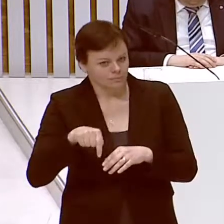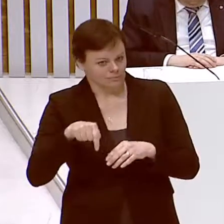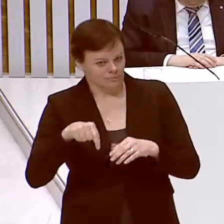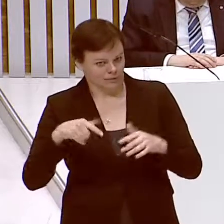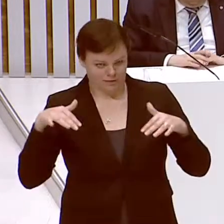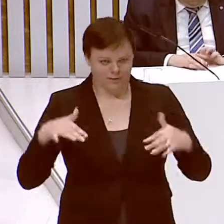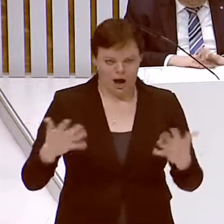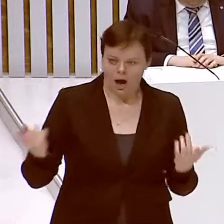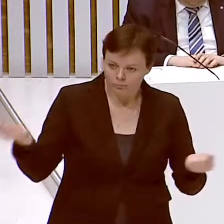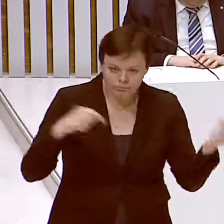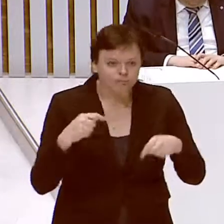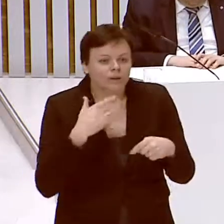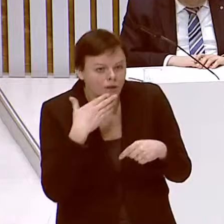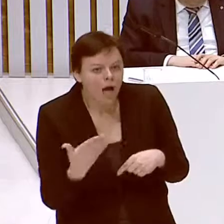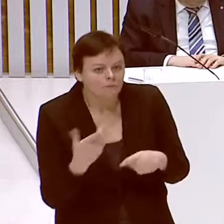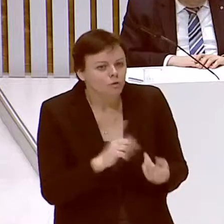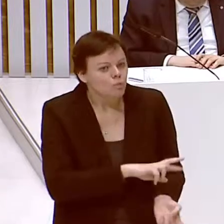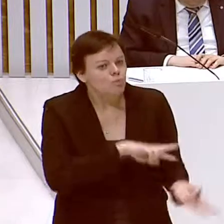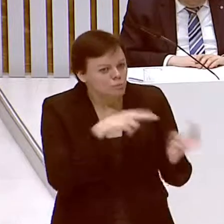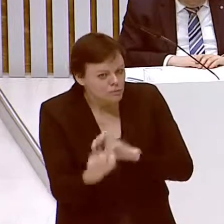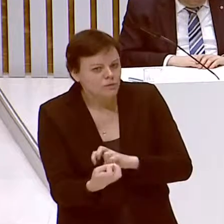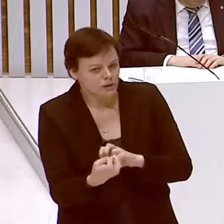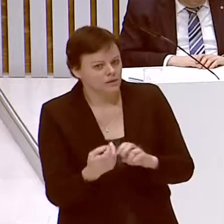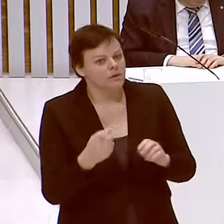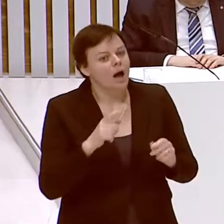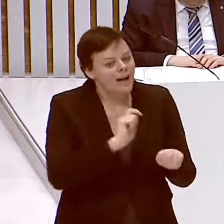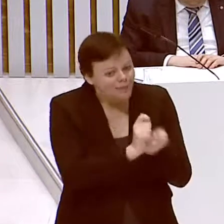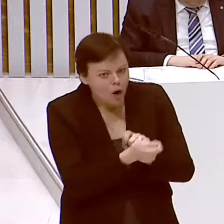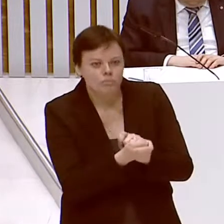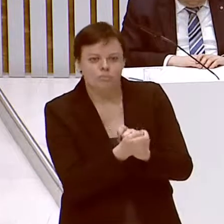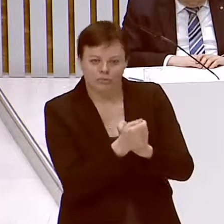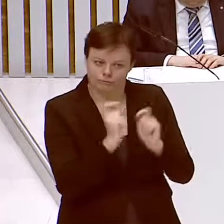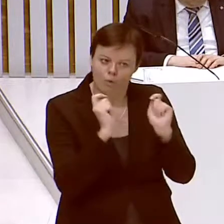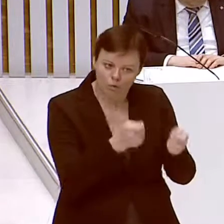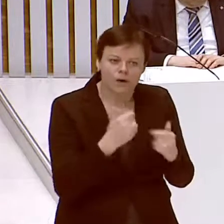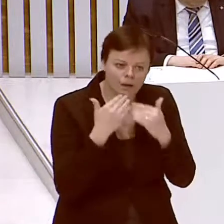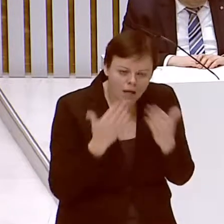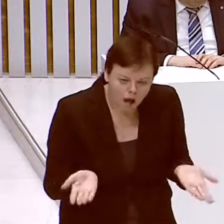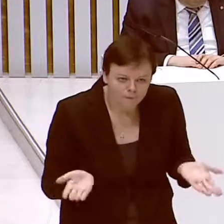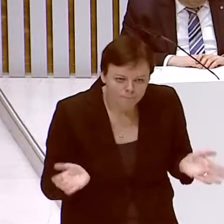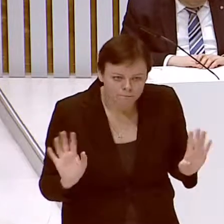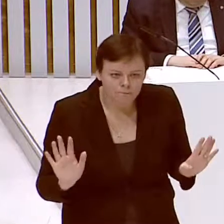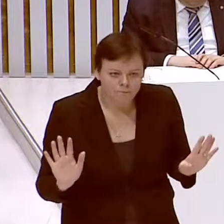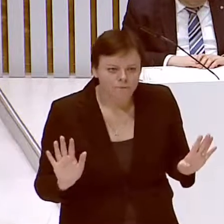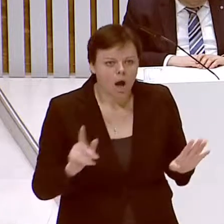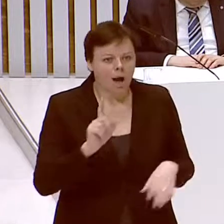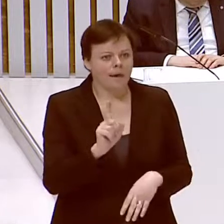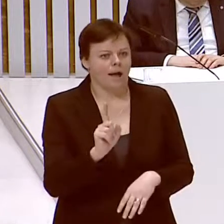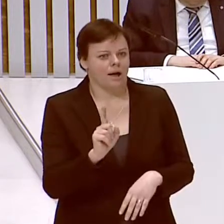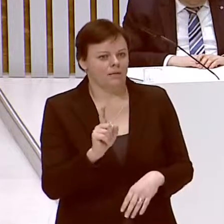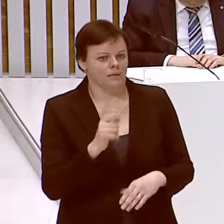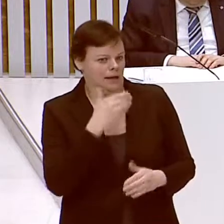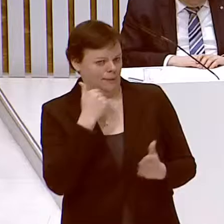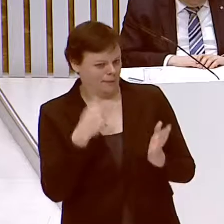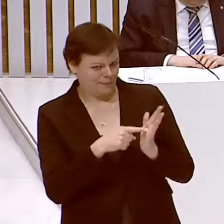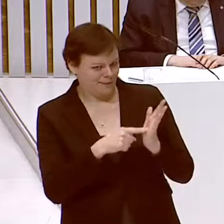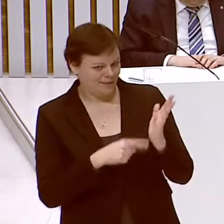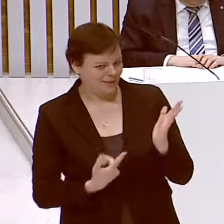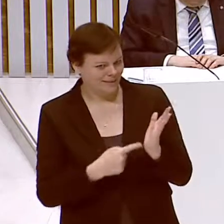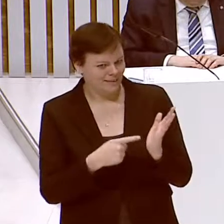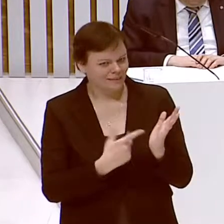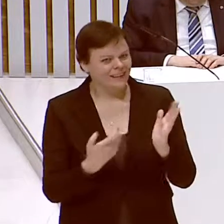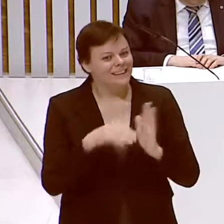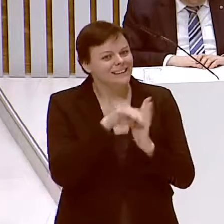und Änderungswünsche einmal vortragen. Allerdings findet sich keiner ihrer Aspekte in diesem Gesetzesentwurf